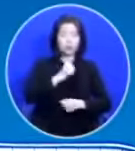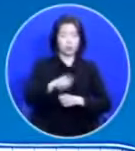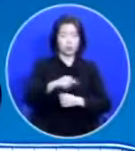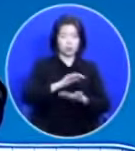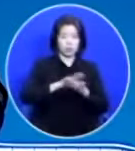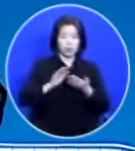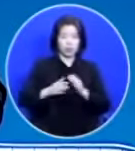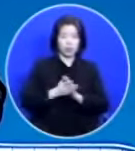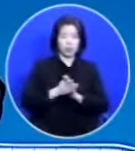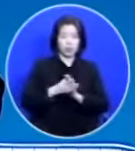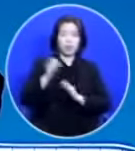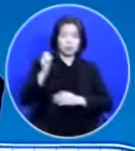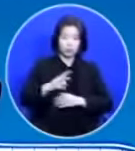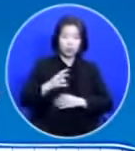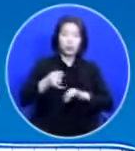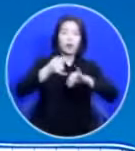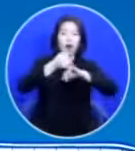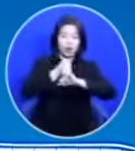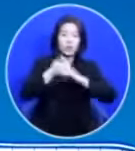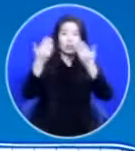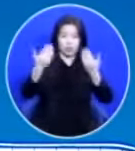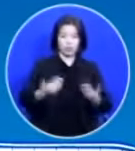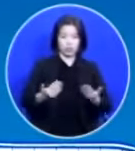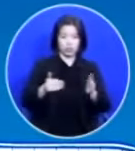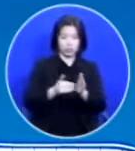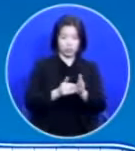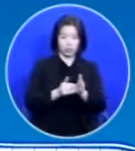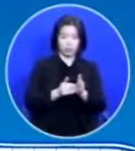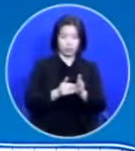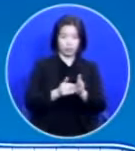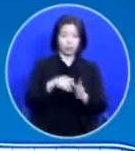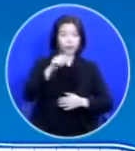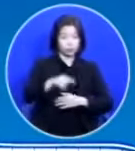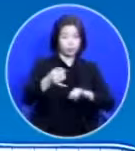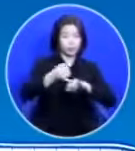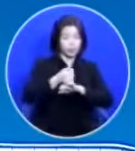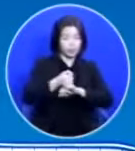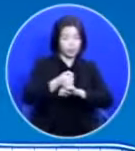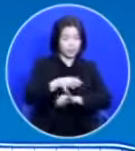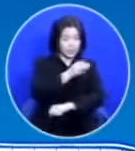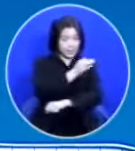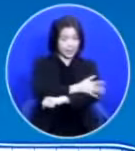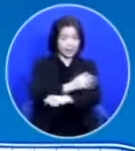그러면서 언약을 주셨어요 그 언약은 간단히 설명하면 이